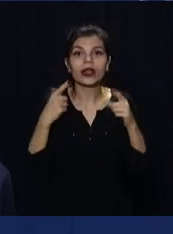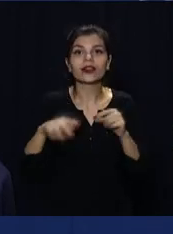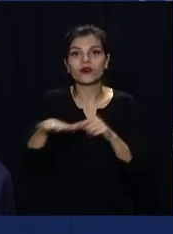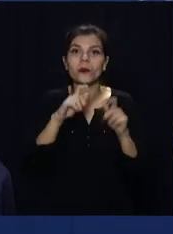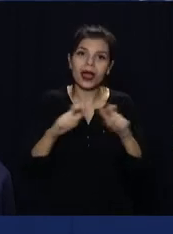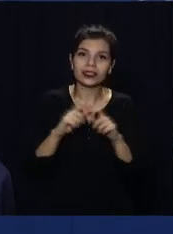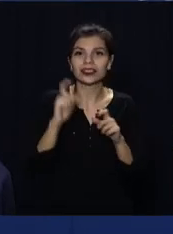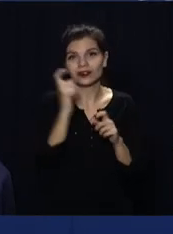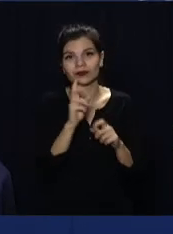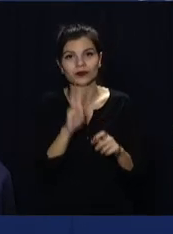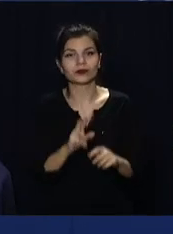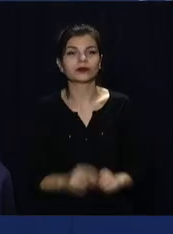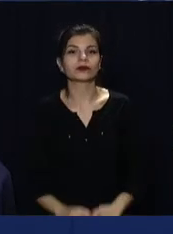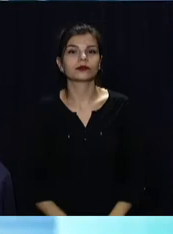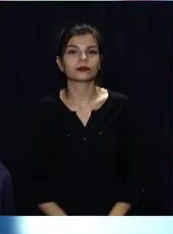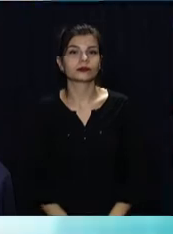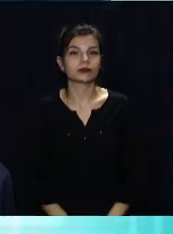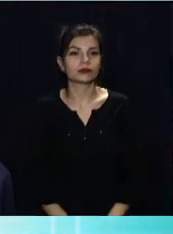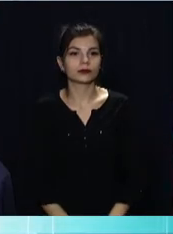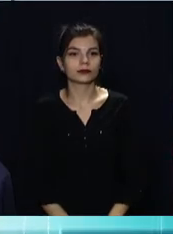Одягайте маску в громадських місцях.